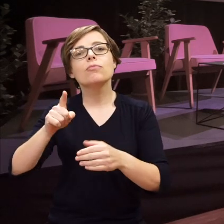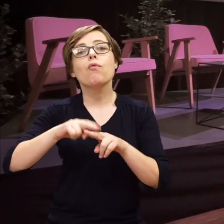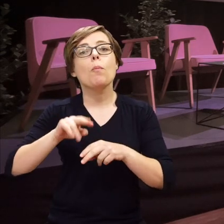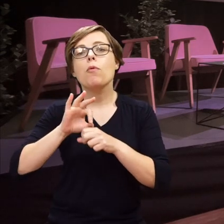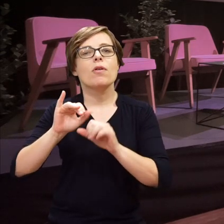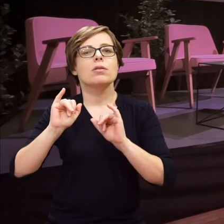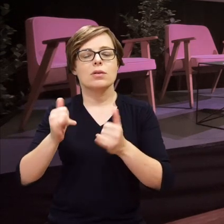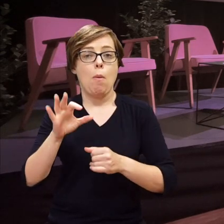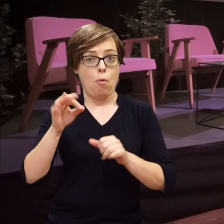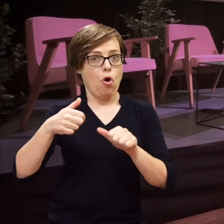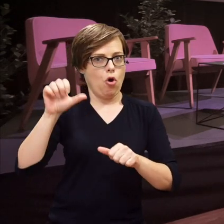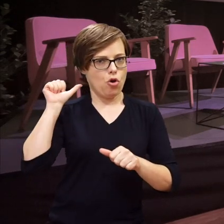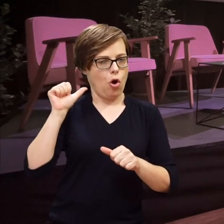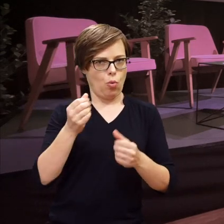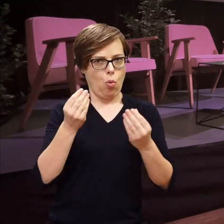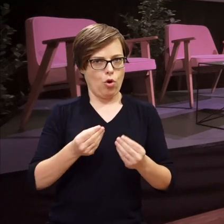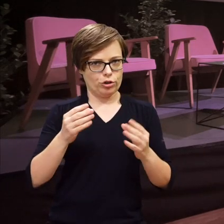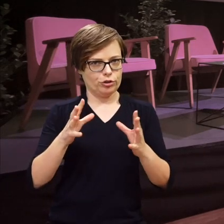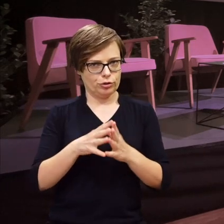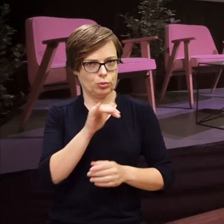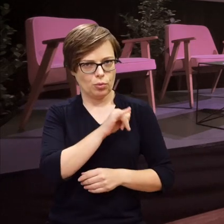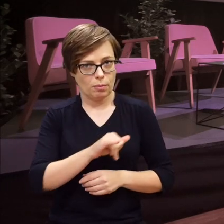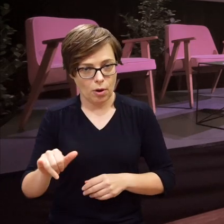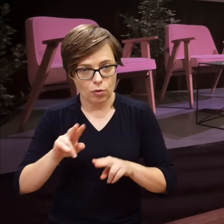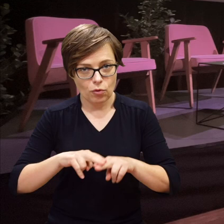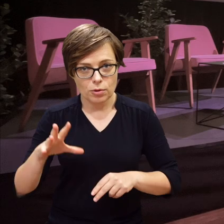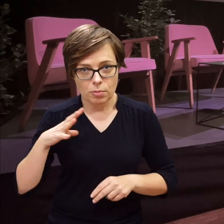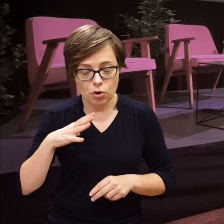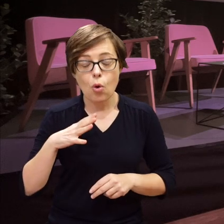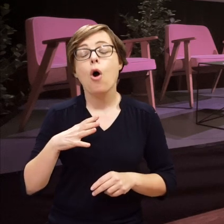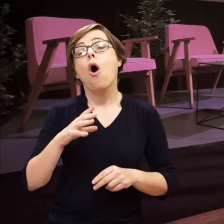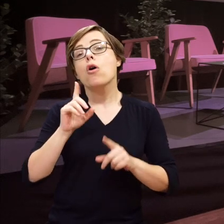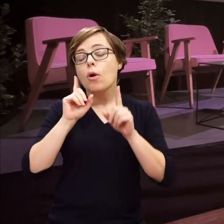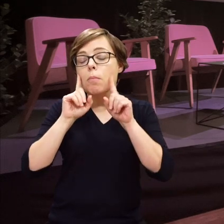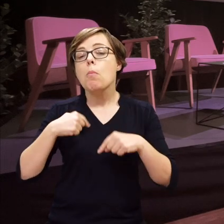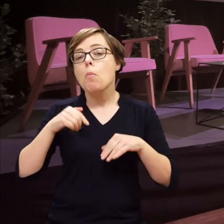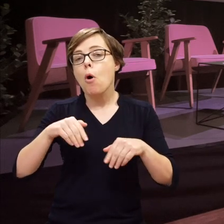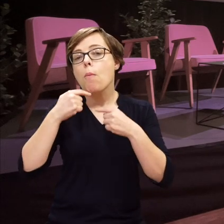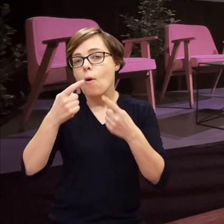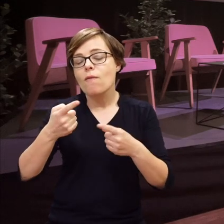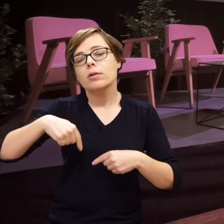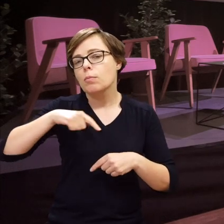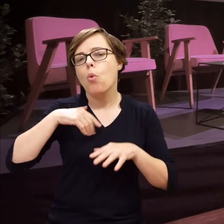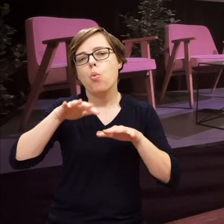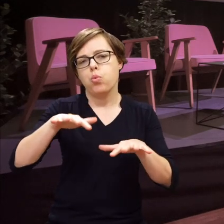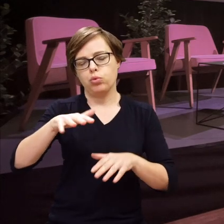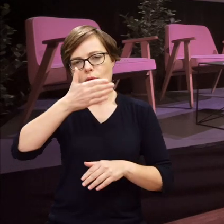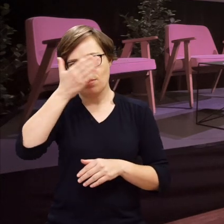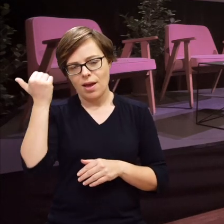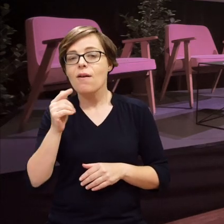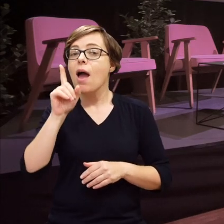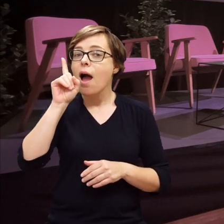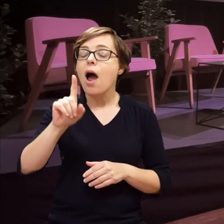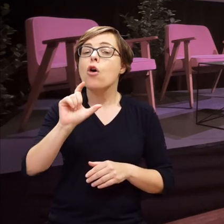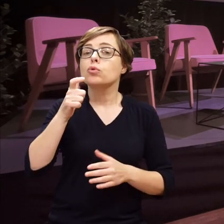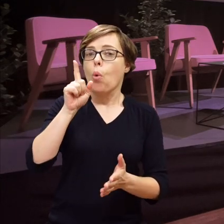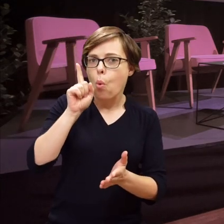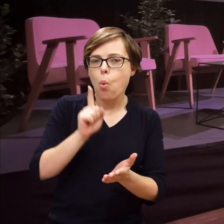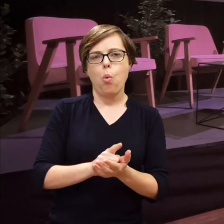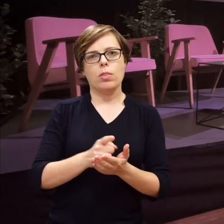bo w tamtym roku świętowaliśmy dziesiąte urodziny, to wiemy, że dużo nie wiemy. Ale to, co sobie